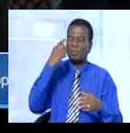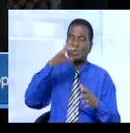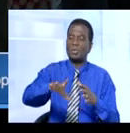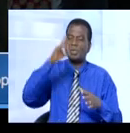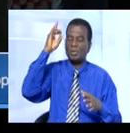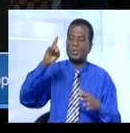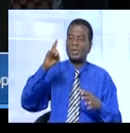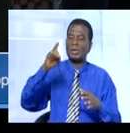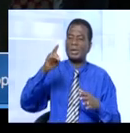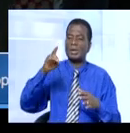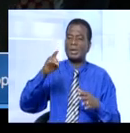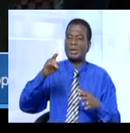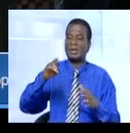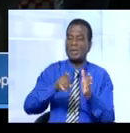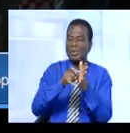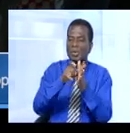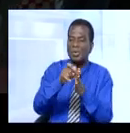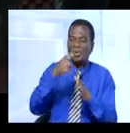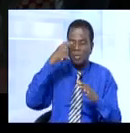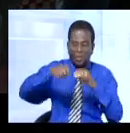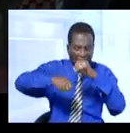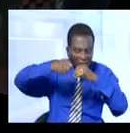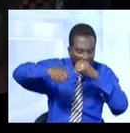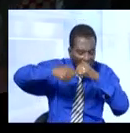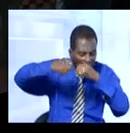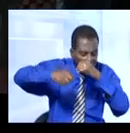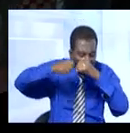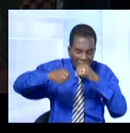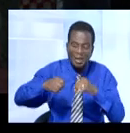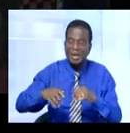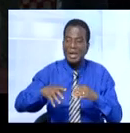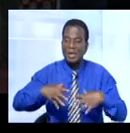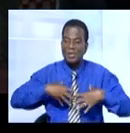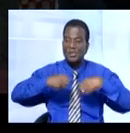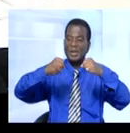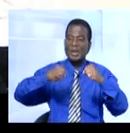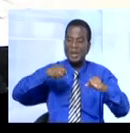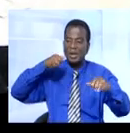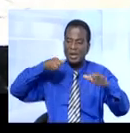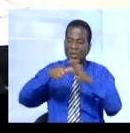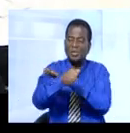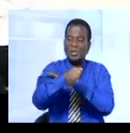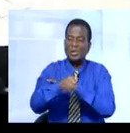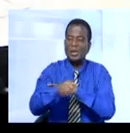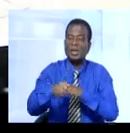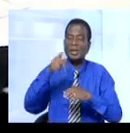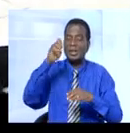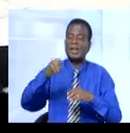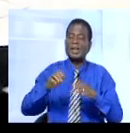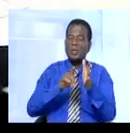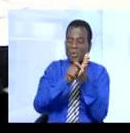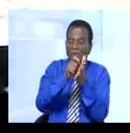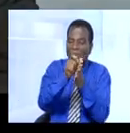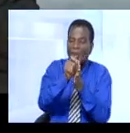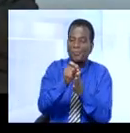trouver des molécules, des combinaisons de molécules qui puissent permettre de traiter, de tuer ces tiques-là. Dans le cadre du projet régional